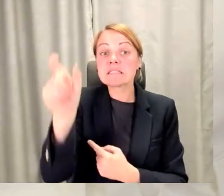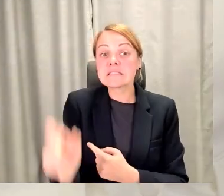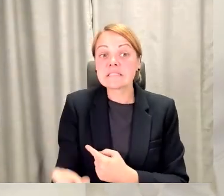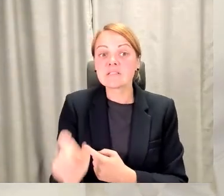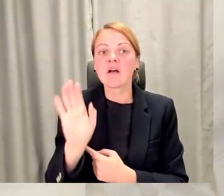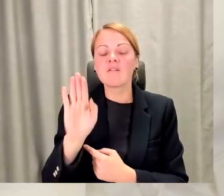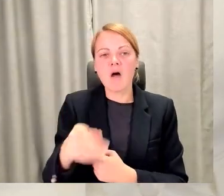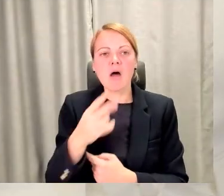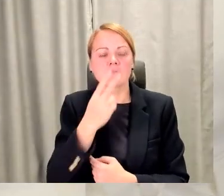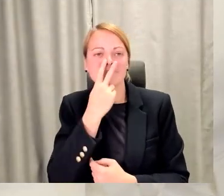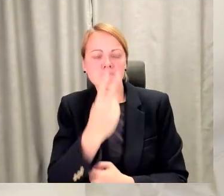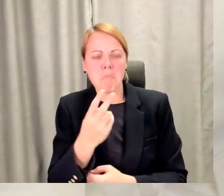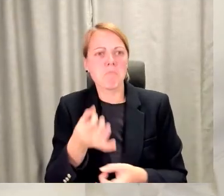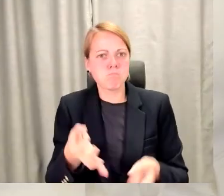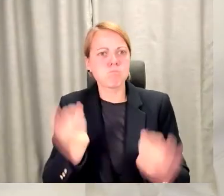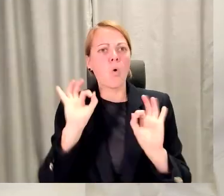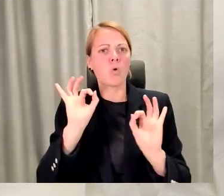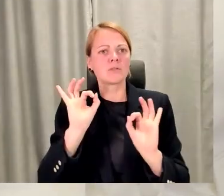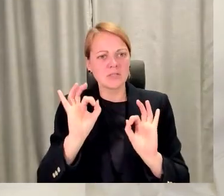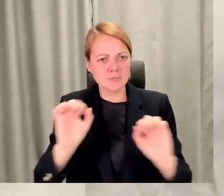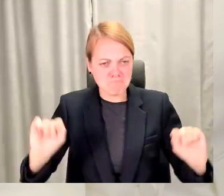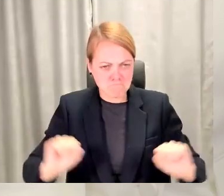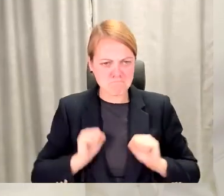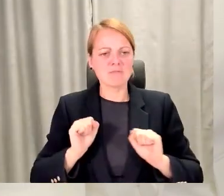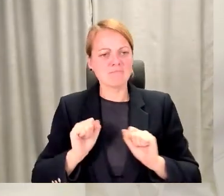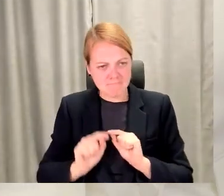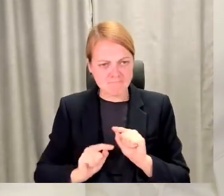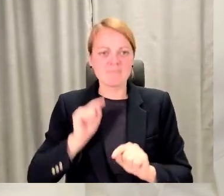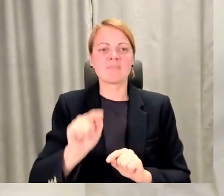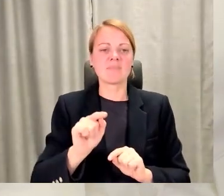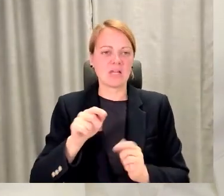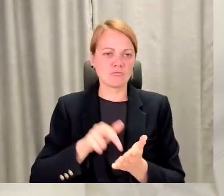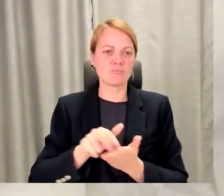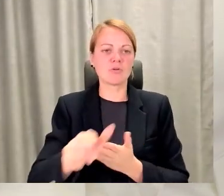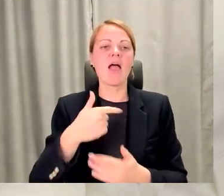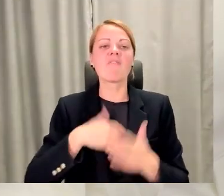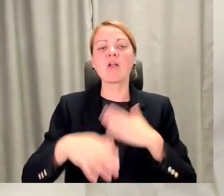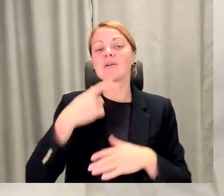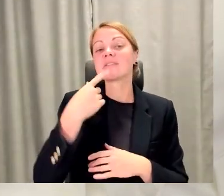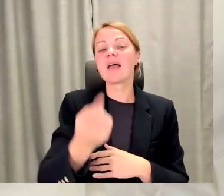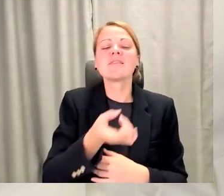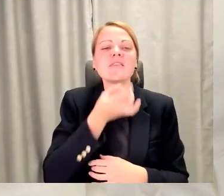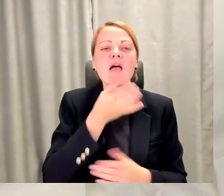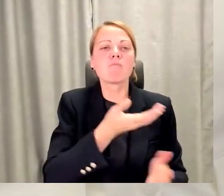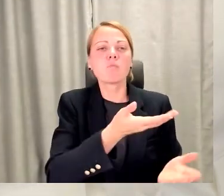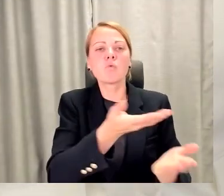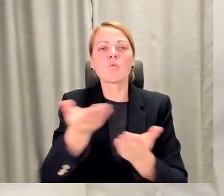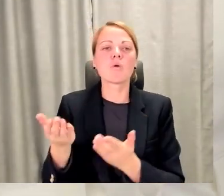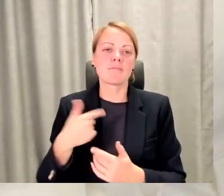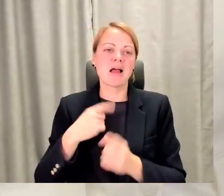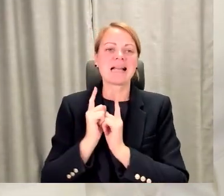atspēriens, lai iet uz priekšu. Un tas, ko es vēlos teikt, jebkuram, ja man līdzās ir kāds, kuram ir